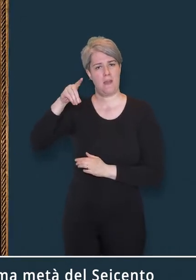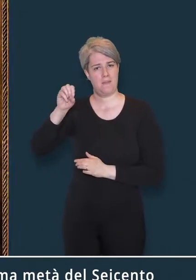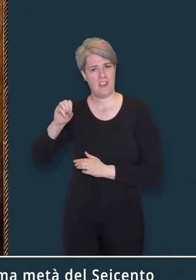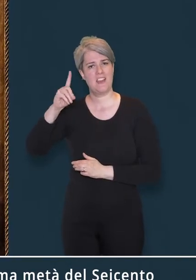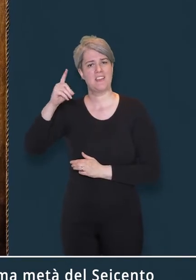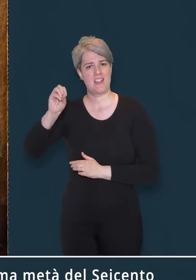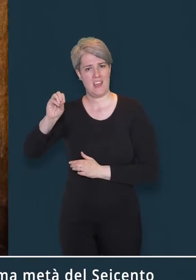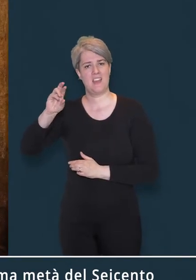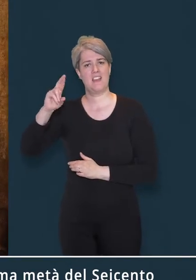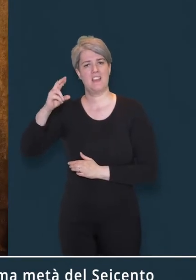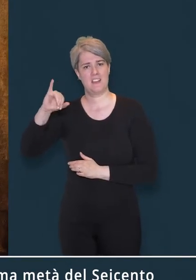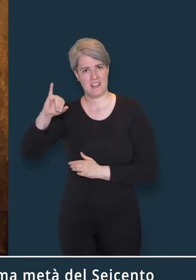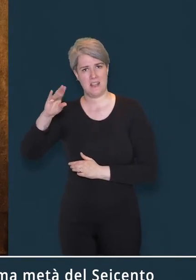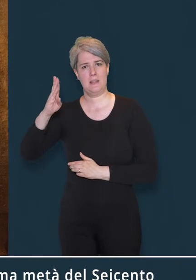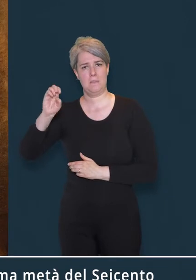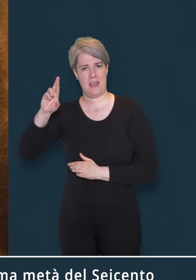spagnoletto